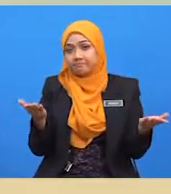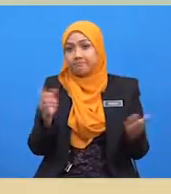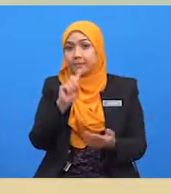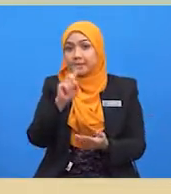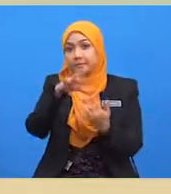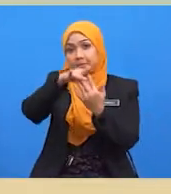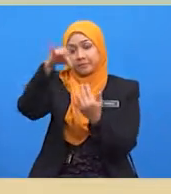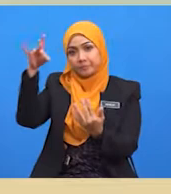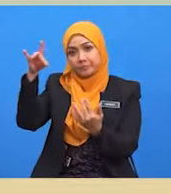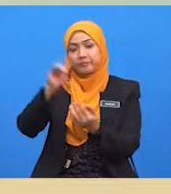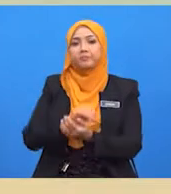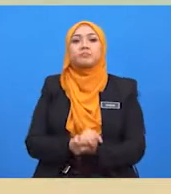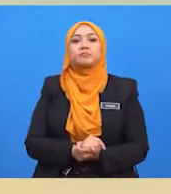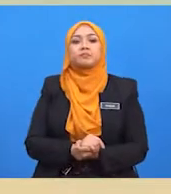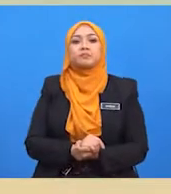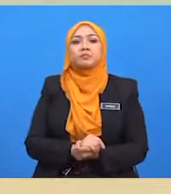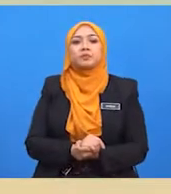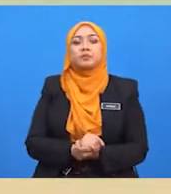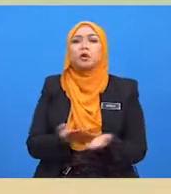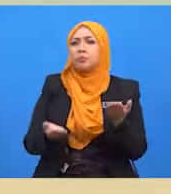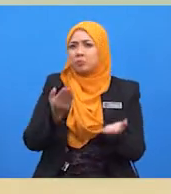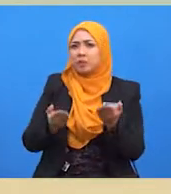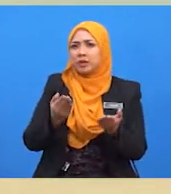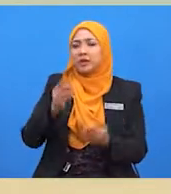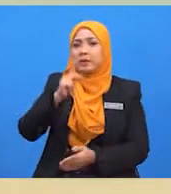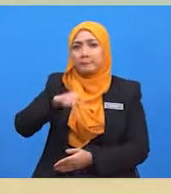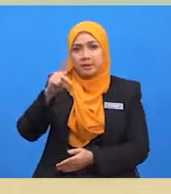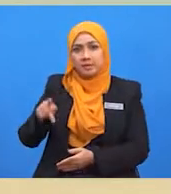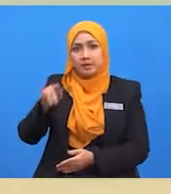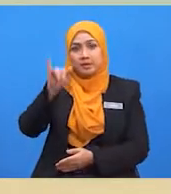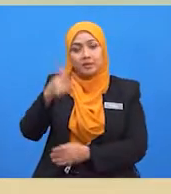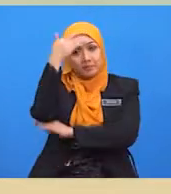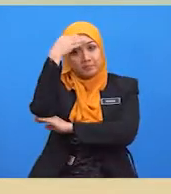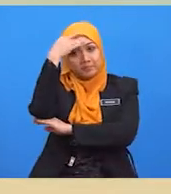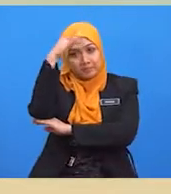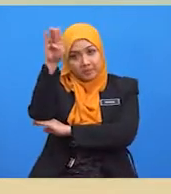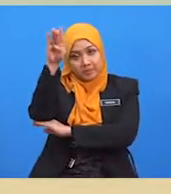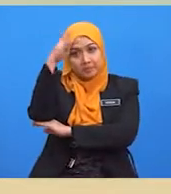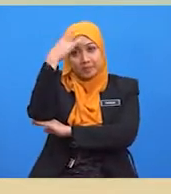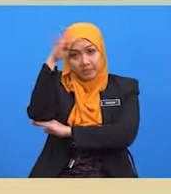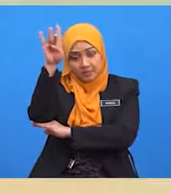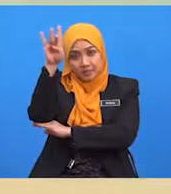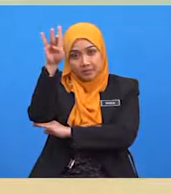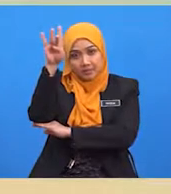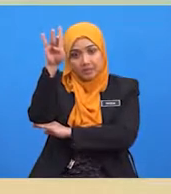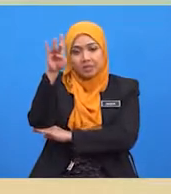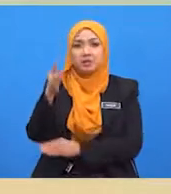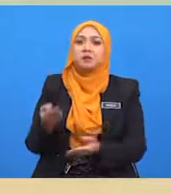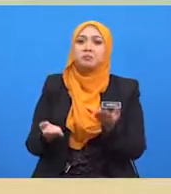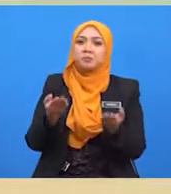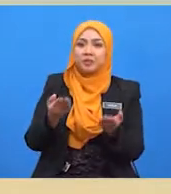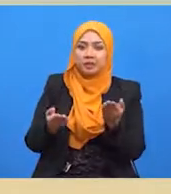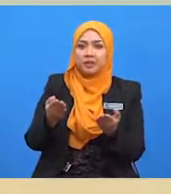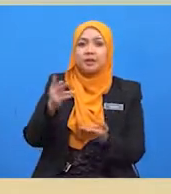adalah kereta import bernilai RM40,000 menjadi pilihan pelajar dan dengan berbuat